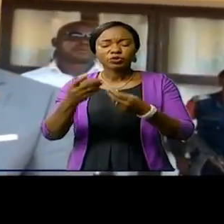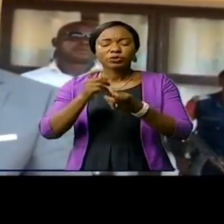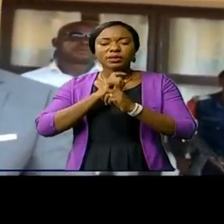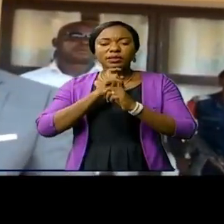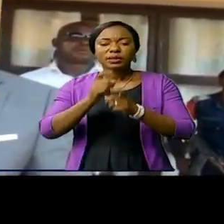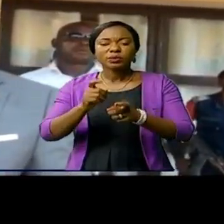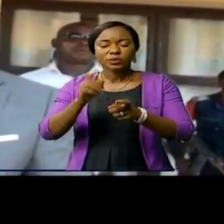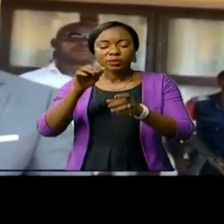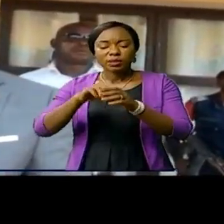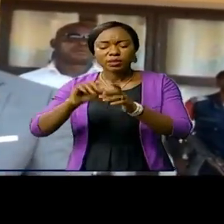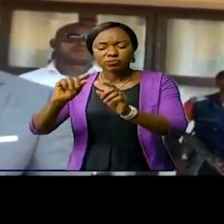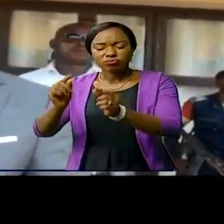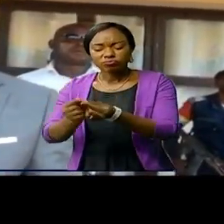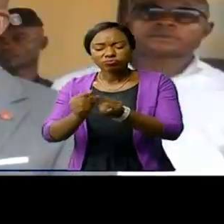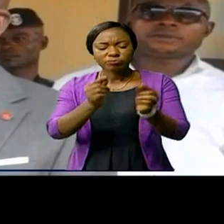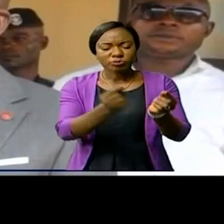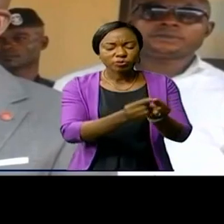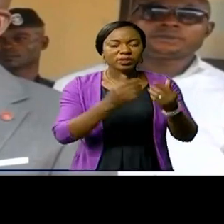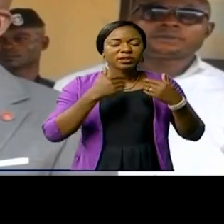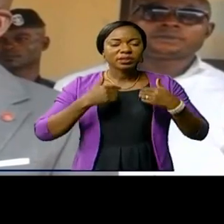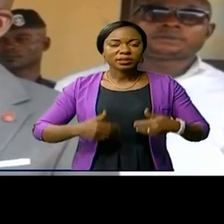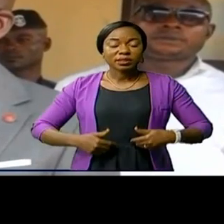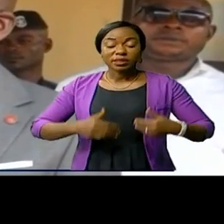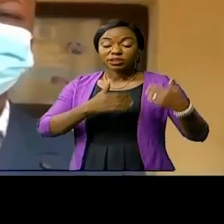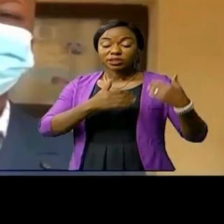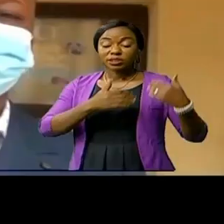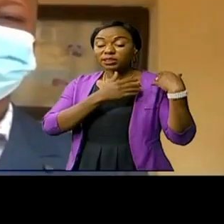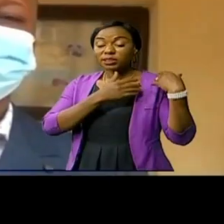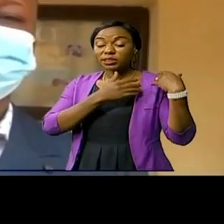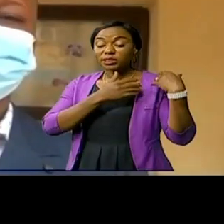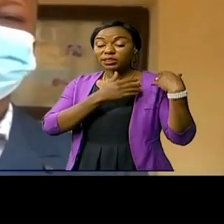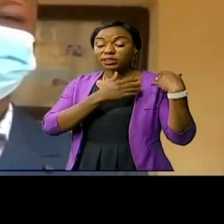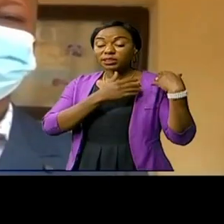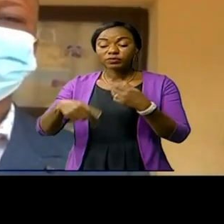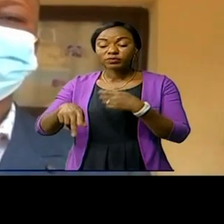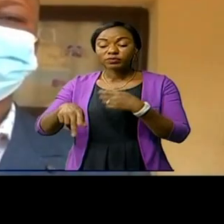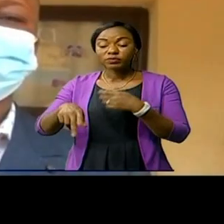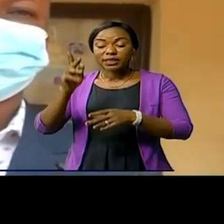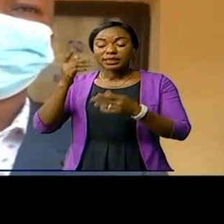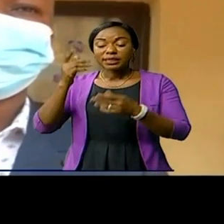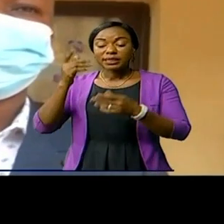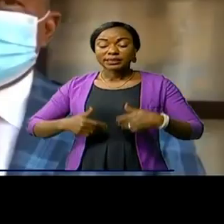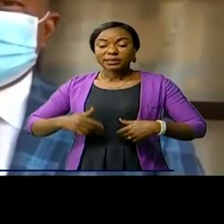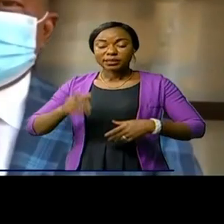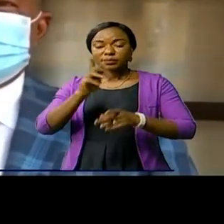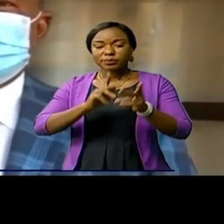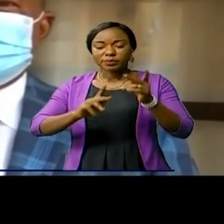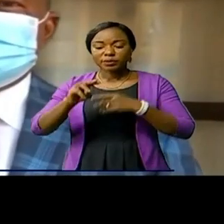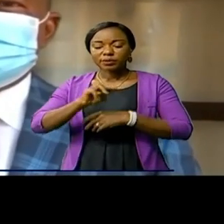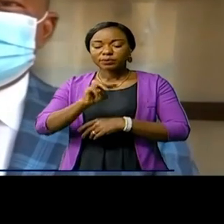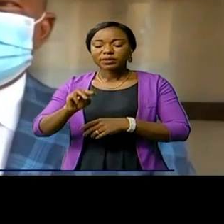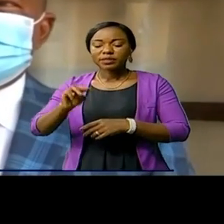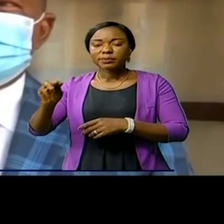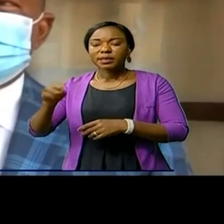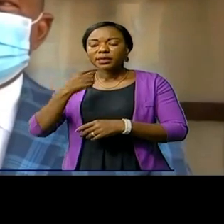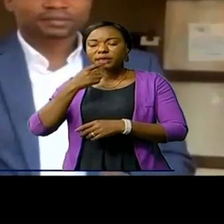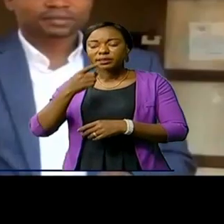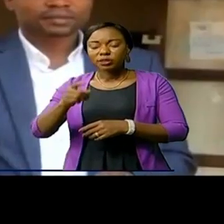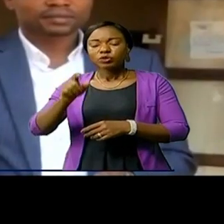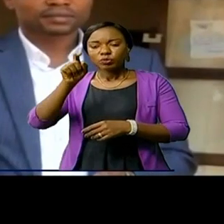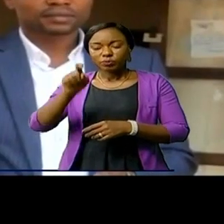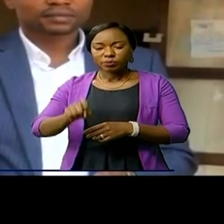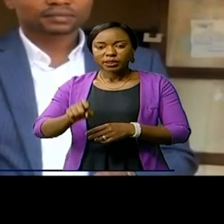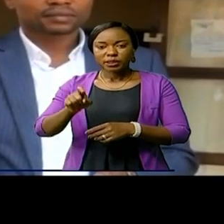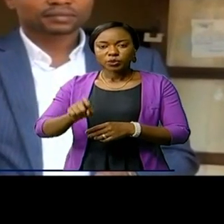structures de la santé. Le chef des divisions provinciales de la santé publique du Maniema a indiqué que son entité administrative